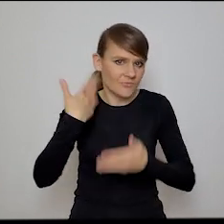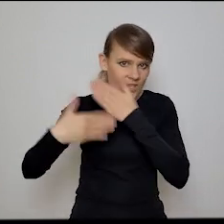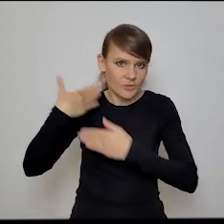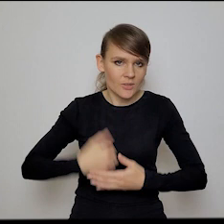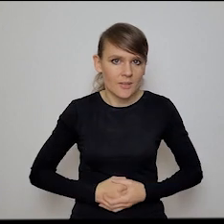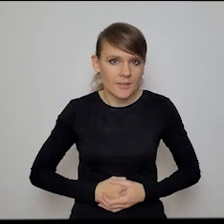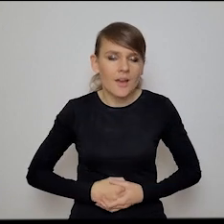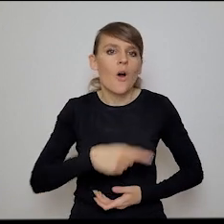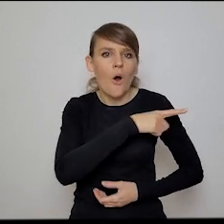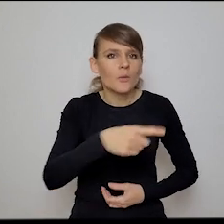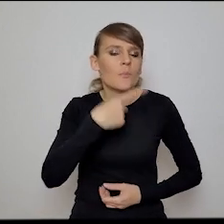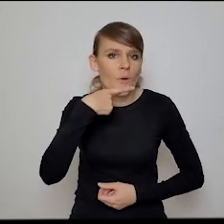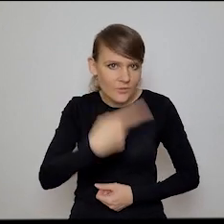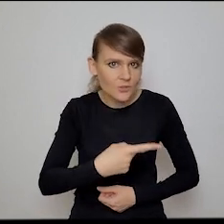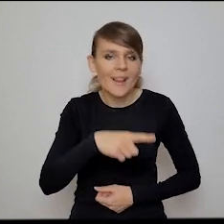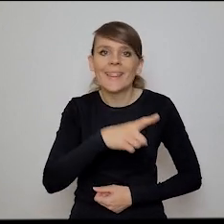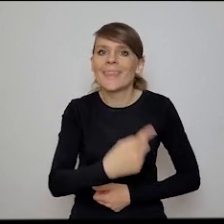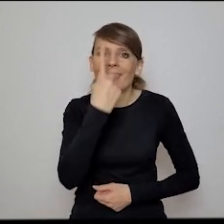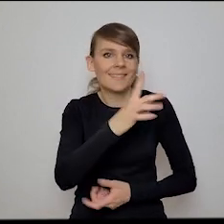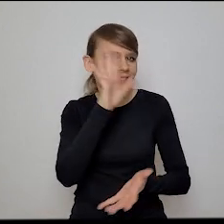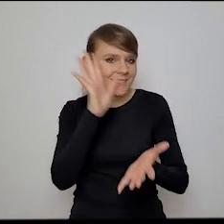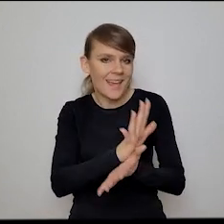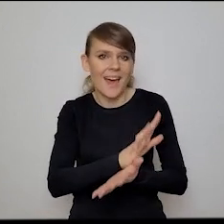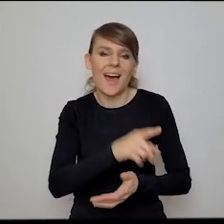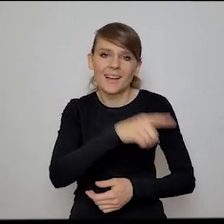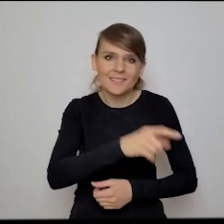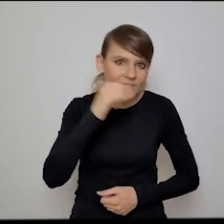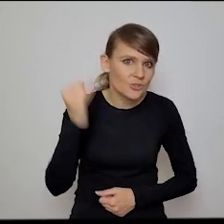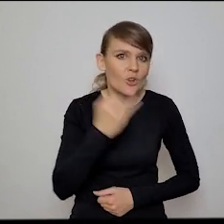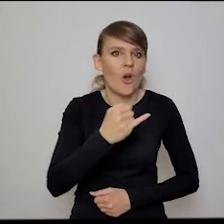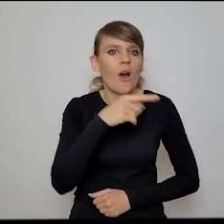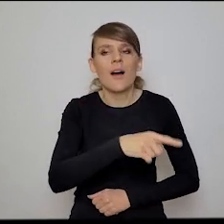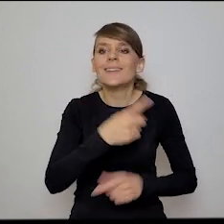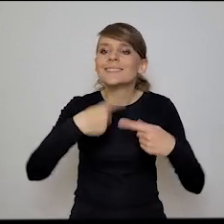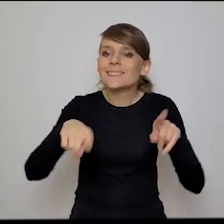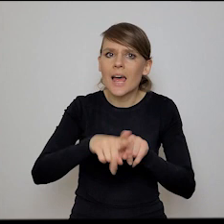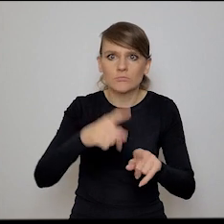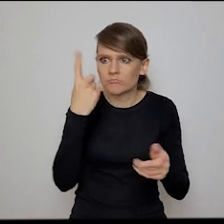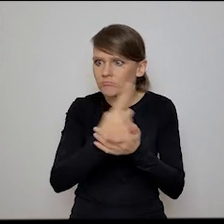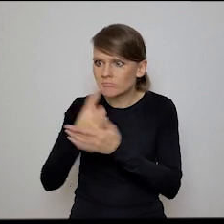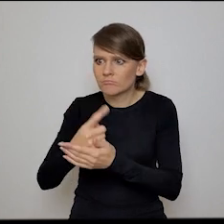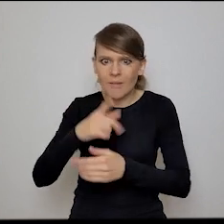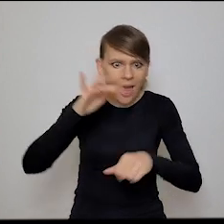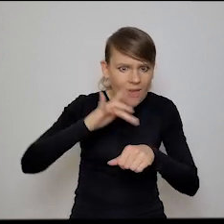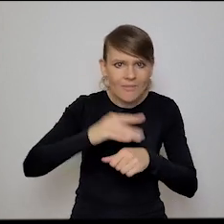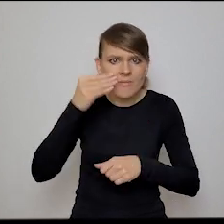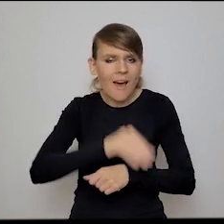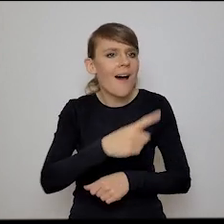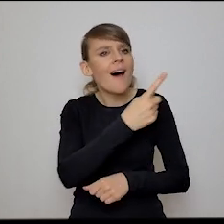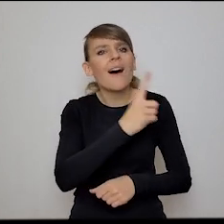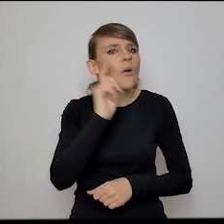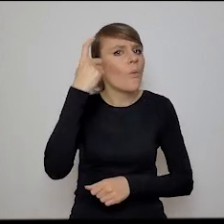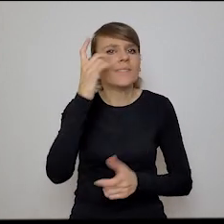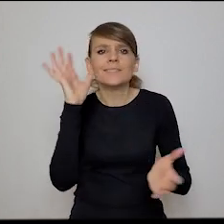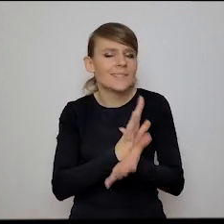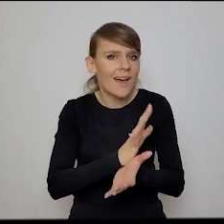potwierdzili coś, że jedyną cechą, która stale koreluje w najbardziej wydajnych zespołach, w najbardziej wydajnych organizacjach jest